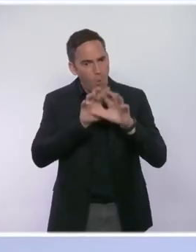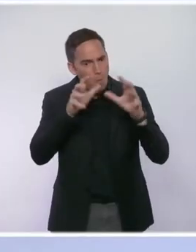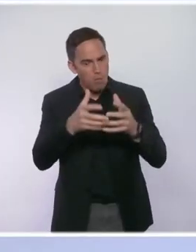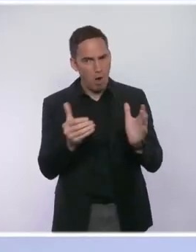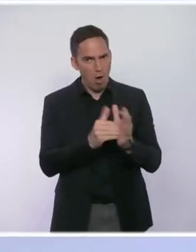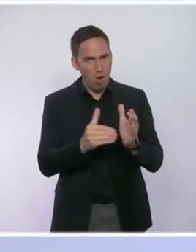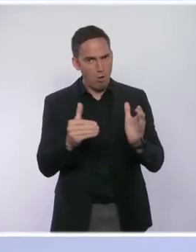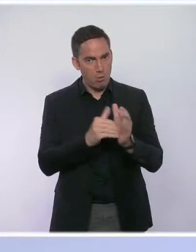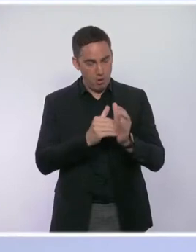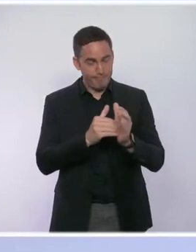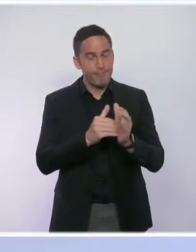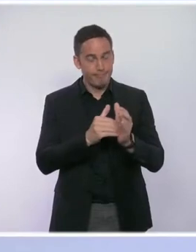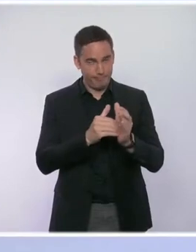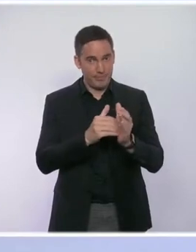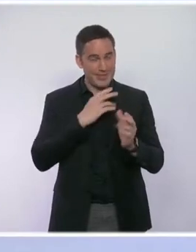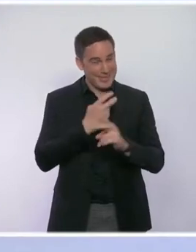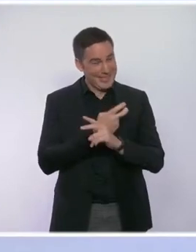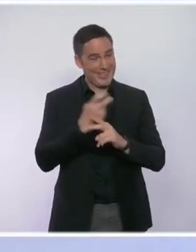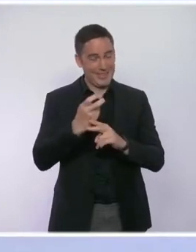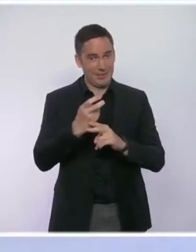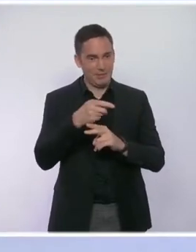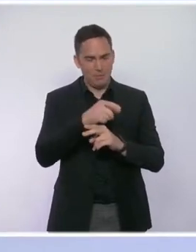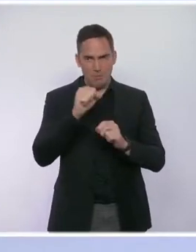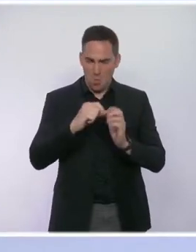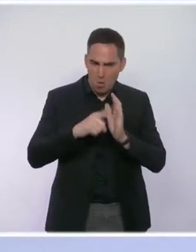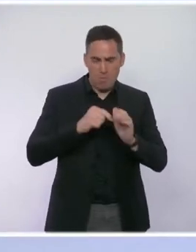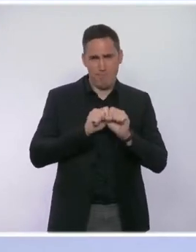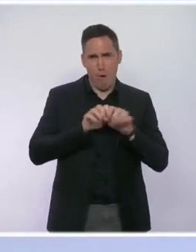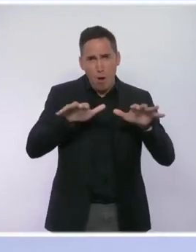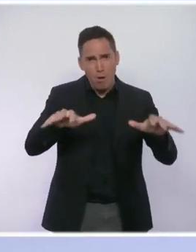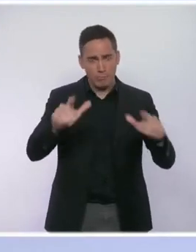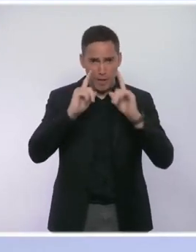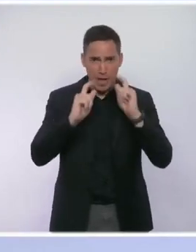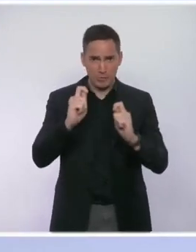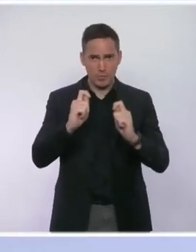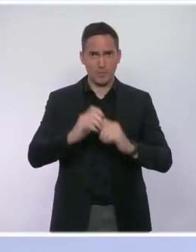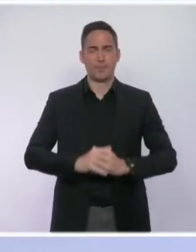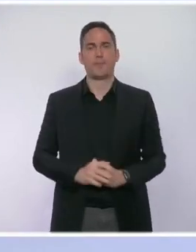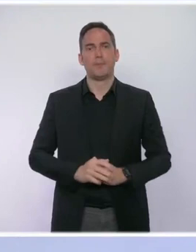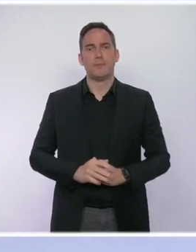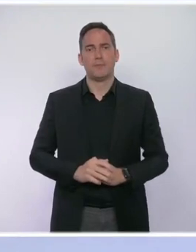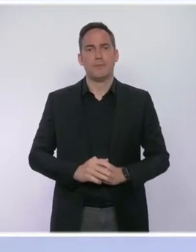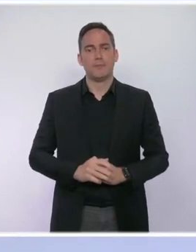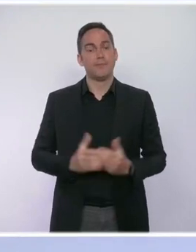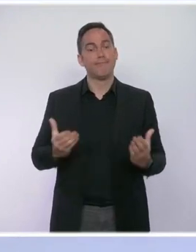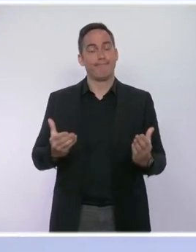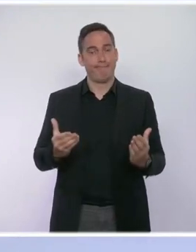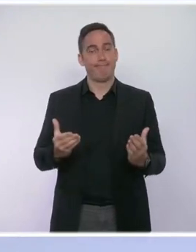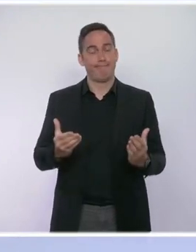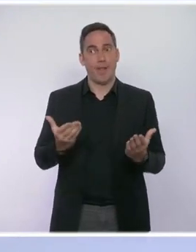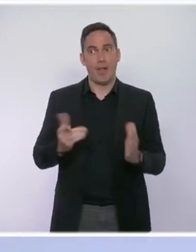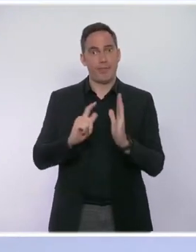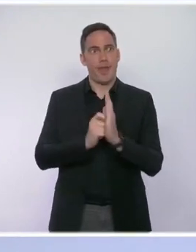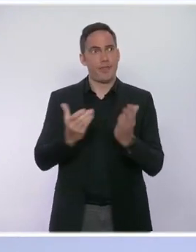Il y a encore, nous le savons, un risque non négligeable de reprise épidémique. L'hiver est propice à ce type de reprise.